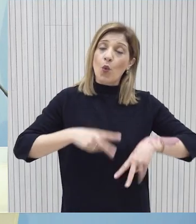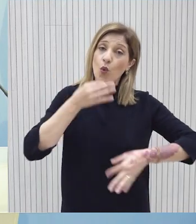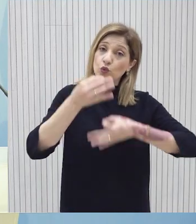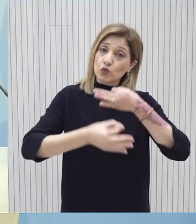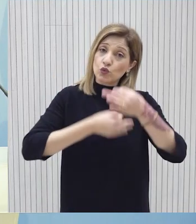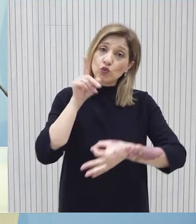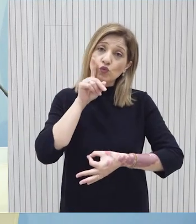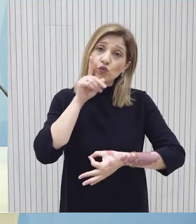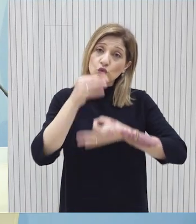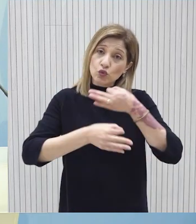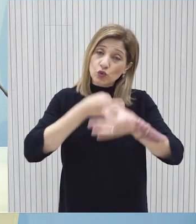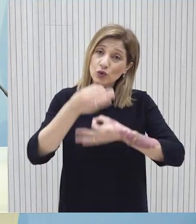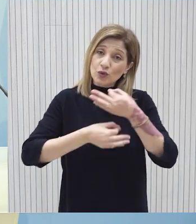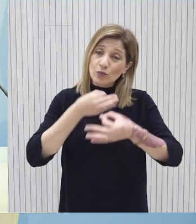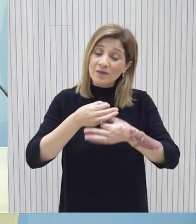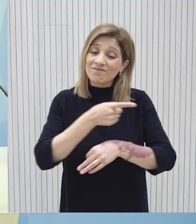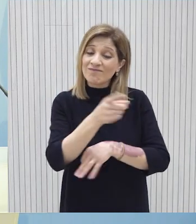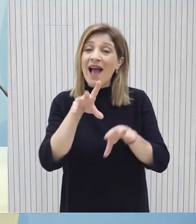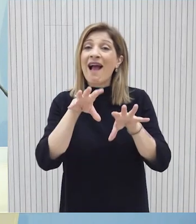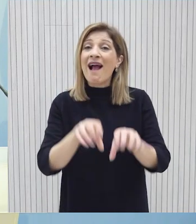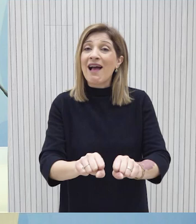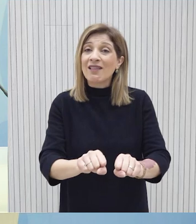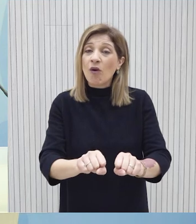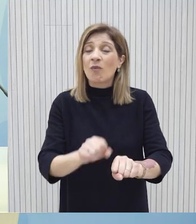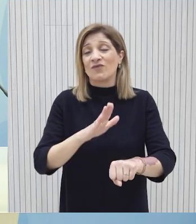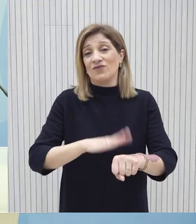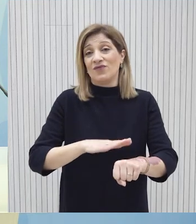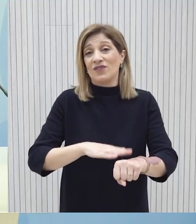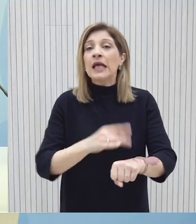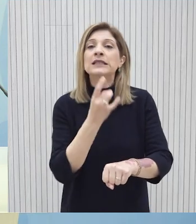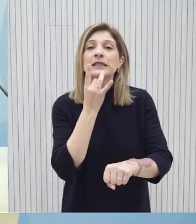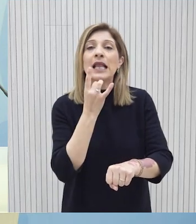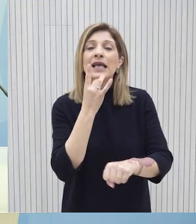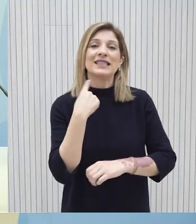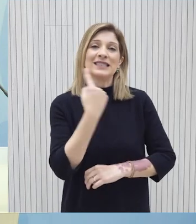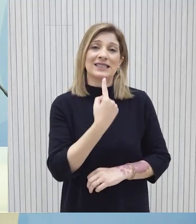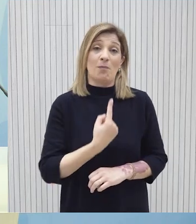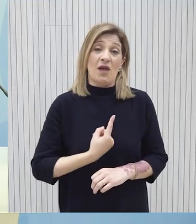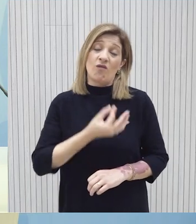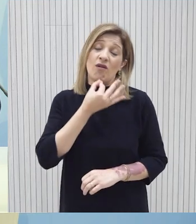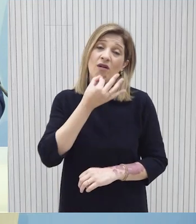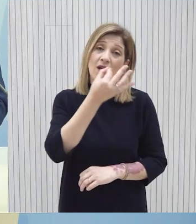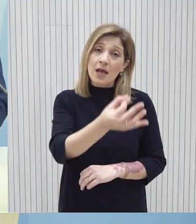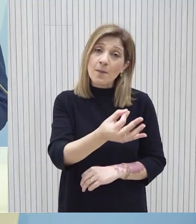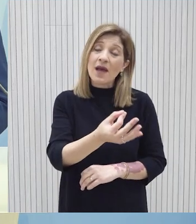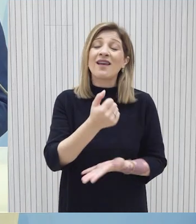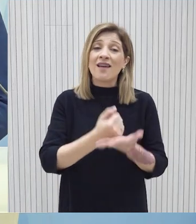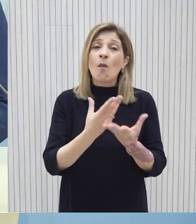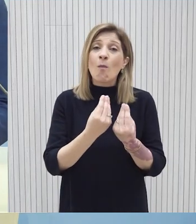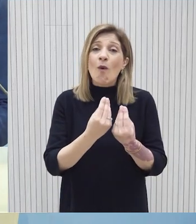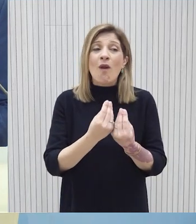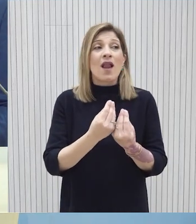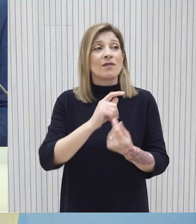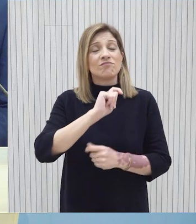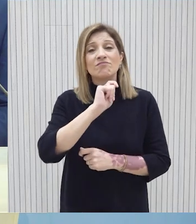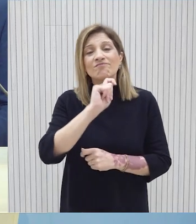σκλήρινση της στάσης του κατοχικού καθεστώτος κατά τους τελευταίους μήνες αναφέρθηκε σε συγκεκριμένες απαράδεικτες ενέργειες